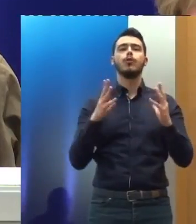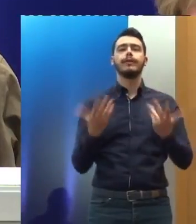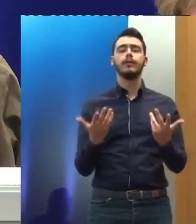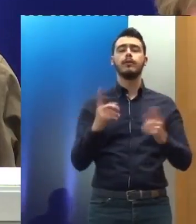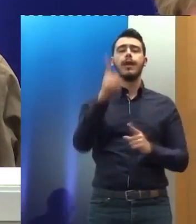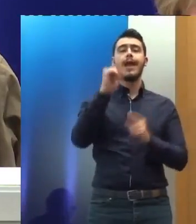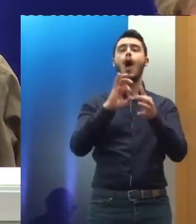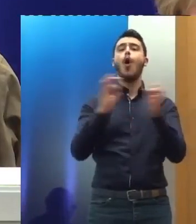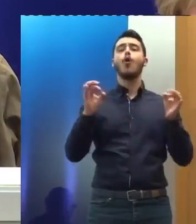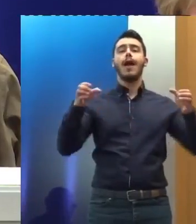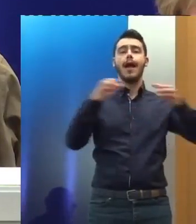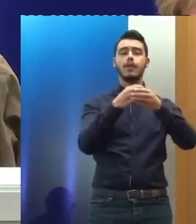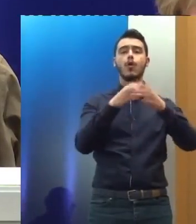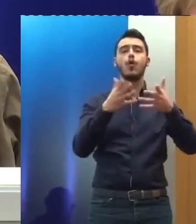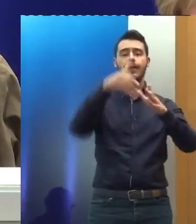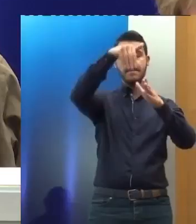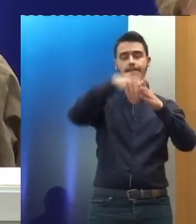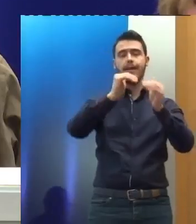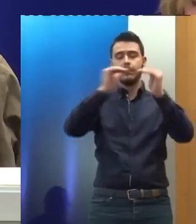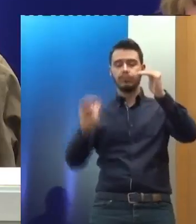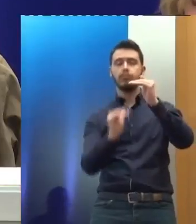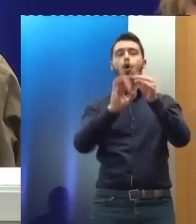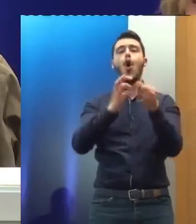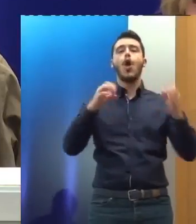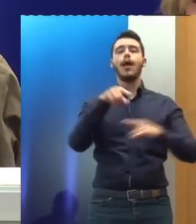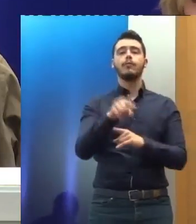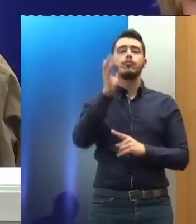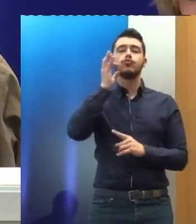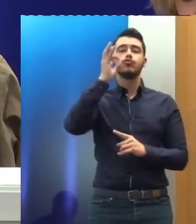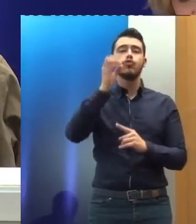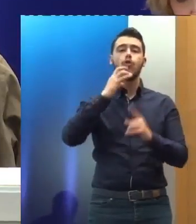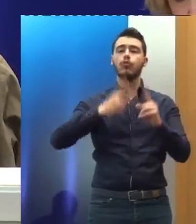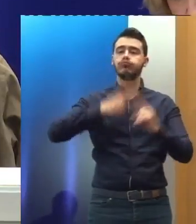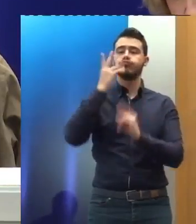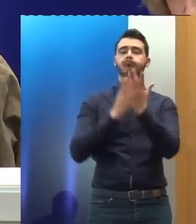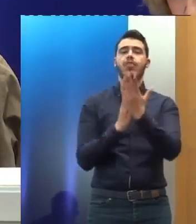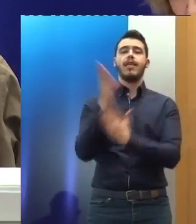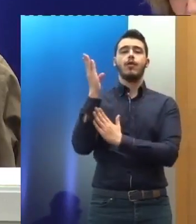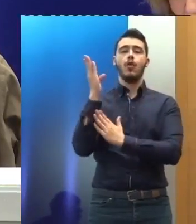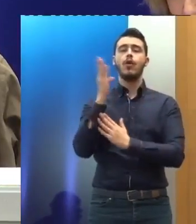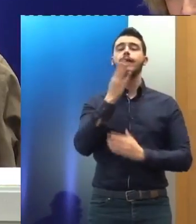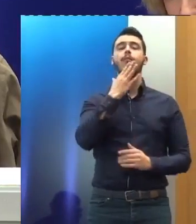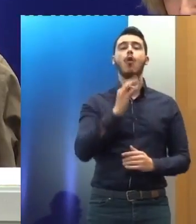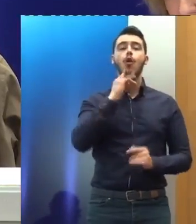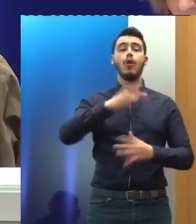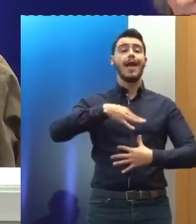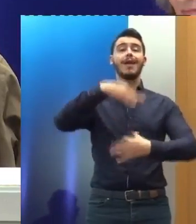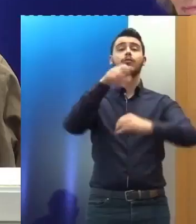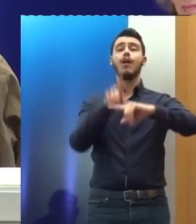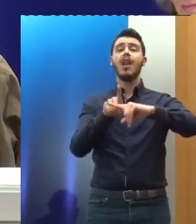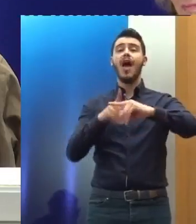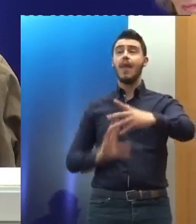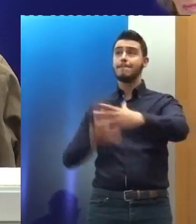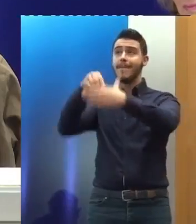οργανισμός ο οποίος φέρνει και ένα soft δίκαιο και είναι πολύ σημαντικό η εκπροσώπηση που έχει η χώρα στα